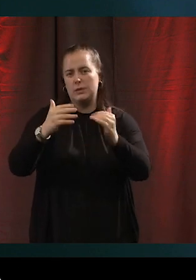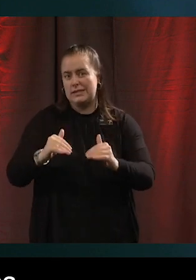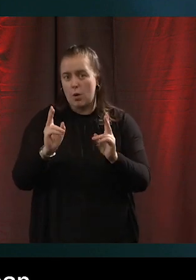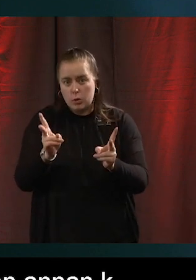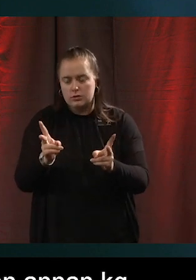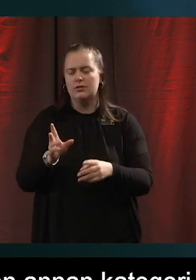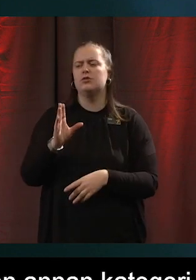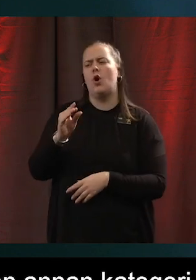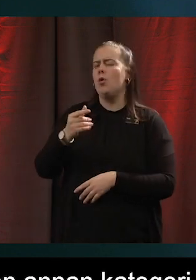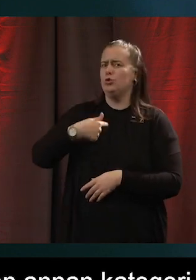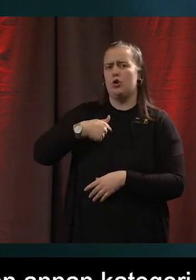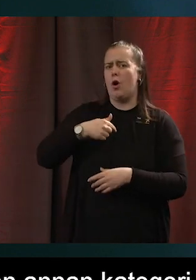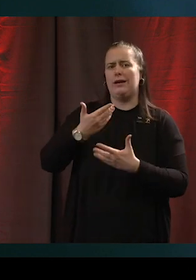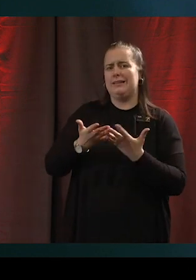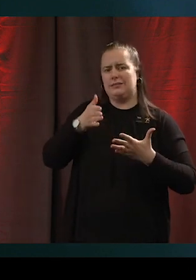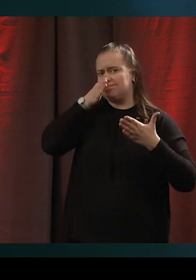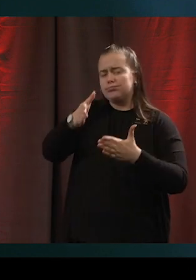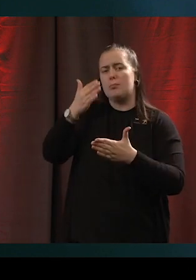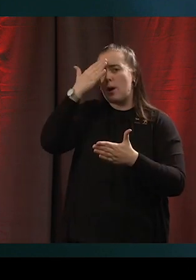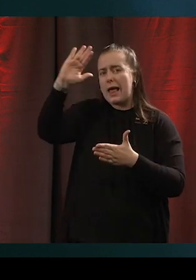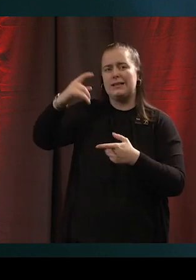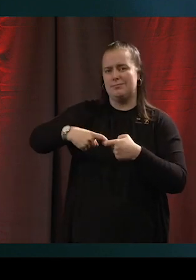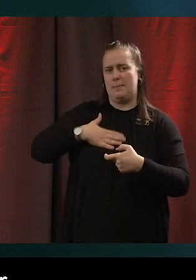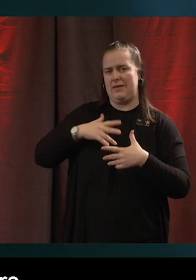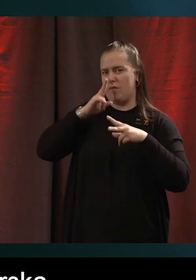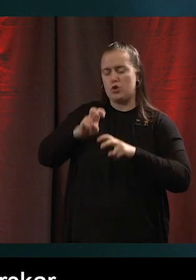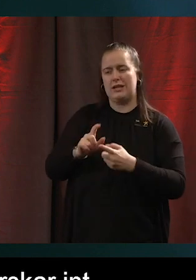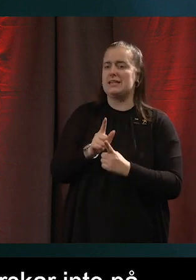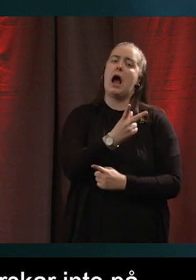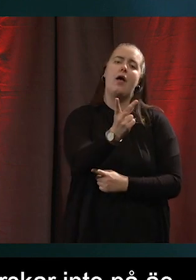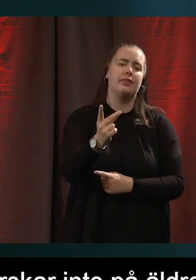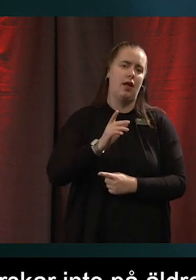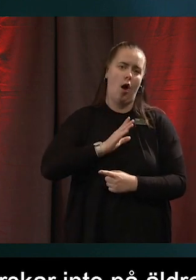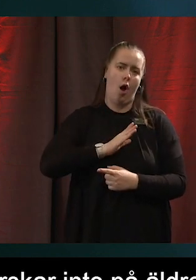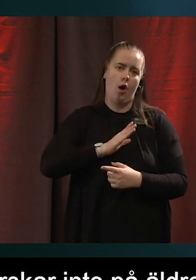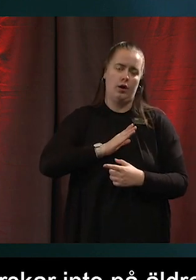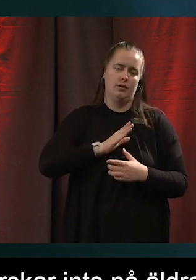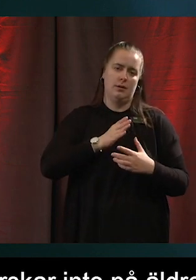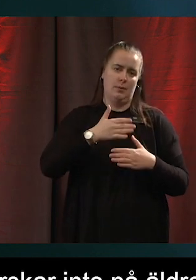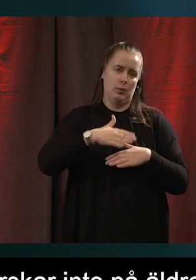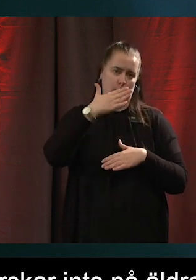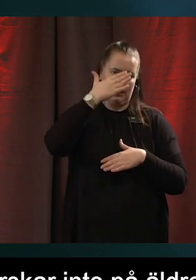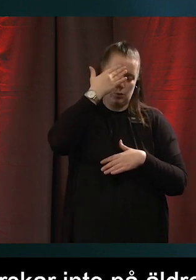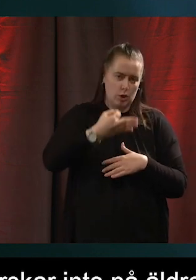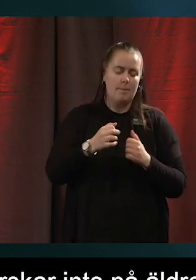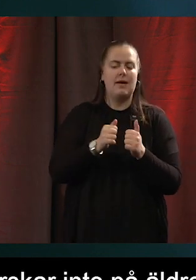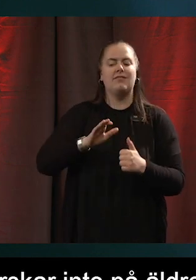någon som kan nyansera den bilden. Men det finns ju andra grupper i samhället som inte har nått den här